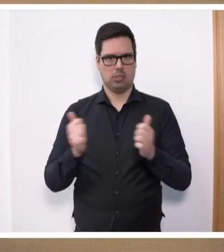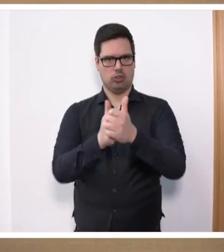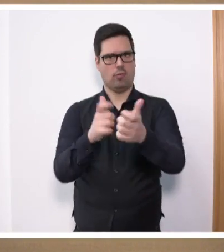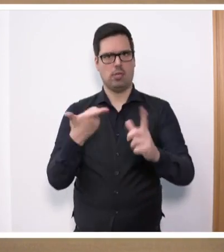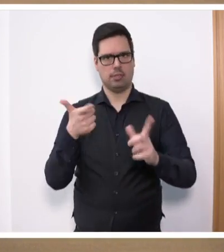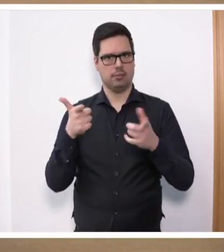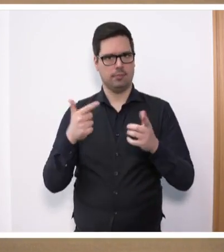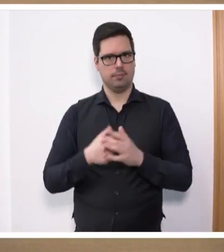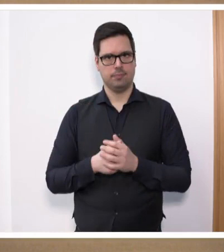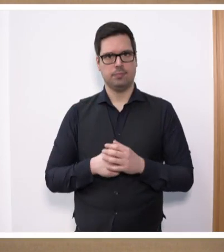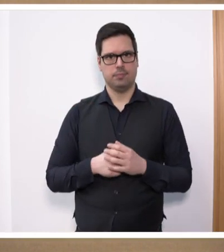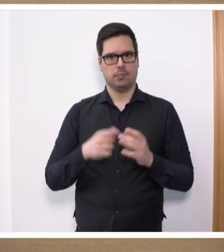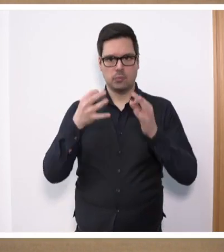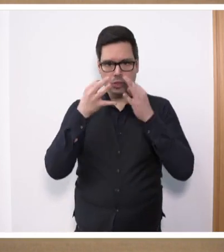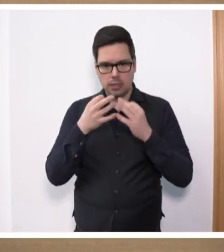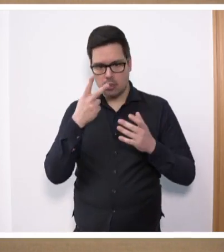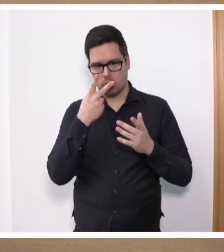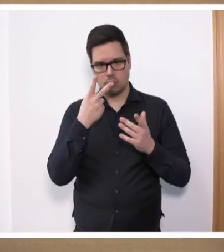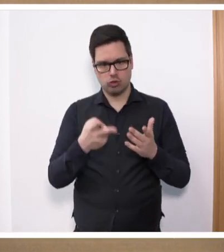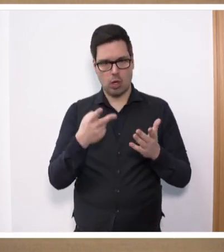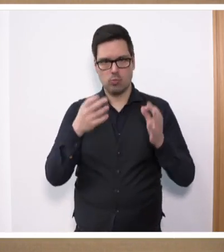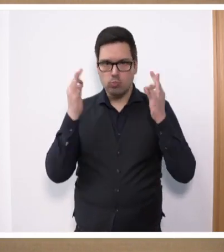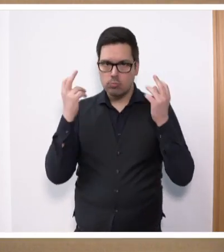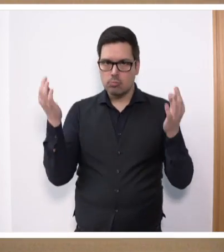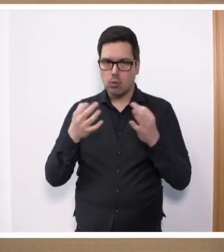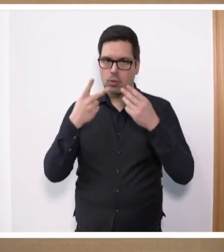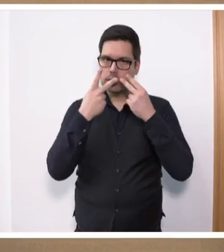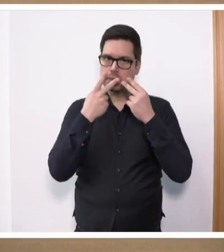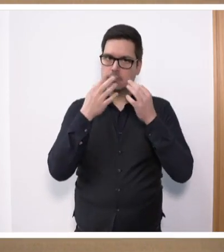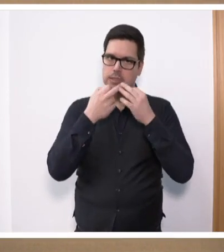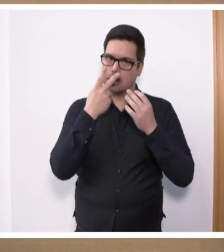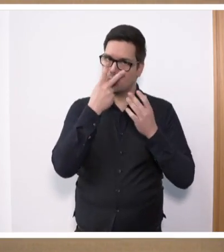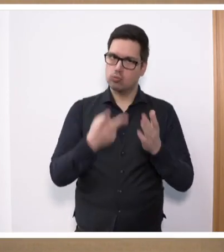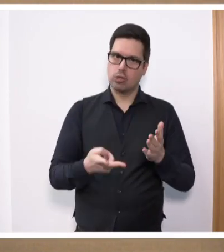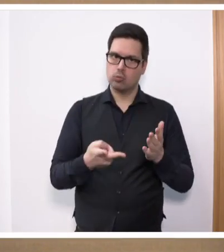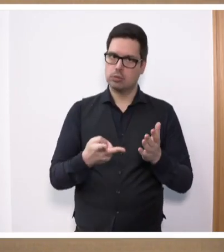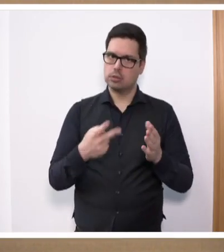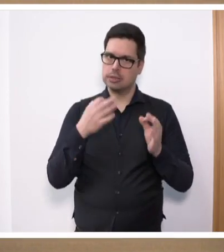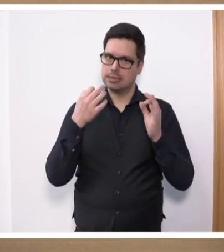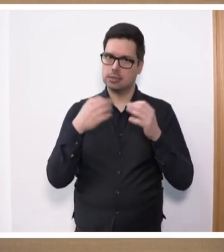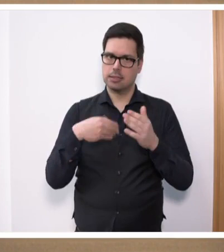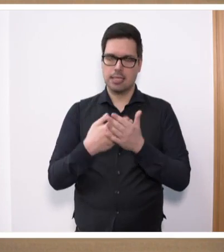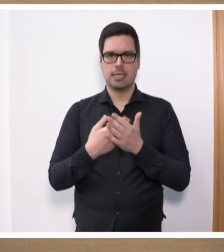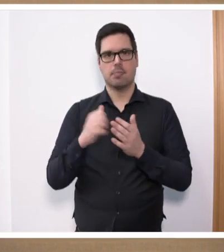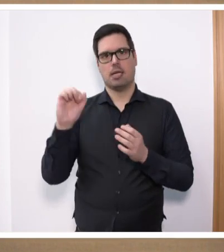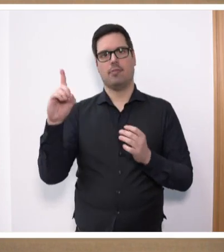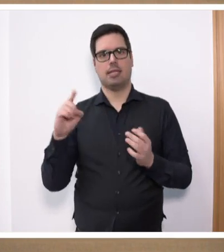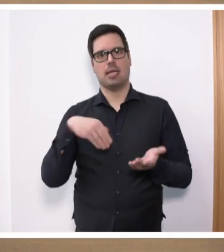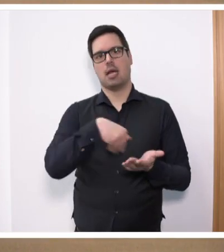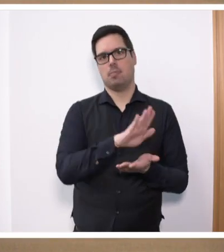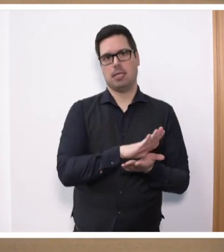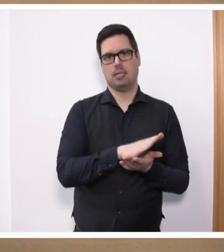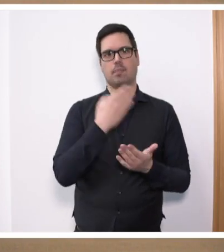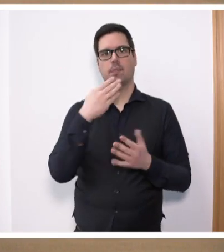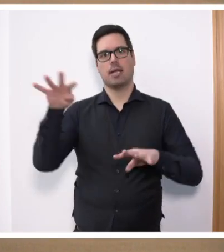ohne dass wir es konkretisiert vor uns haben und diskutieren können. Deshalb lehnen wir den Antrag der AfD-Fraktion ab.